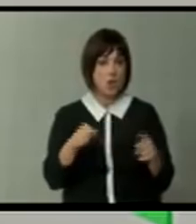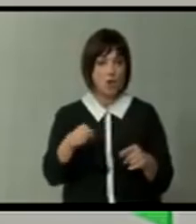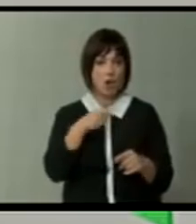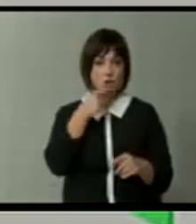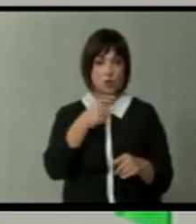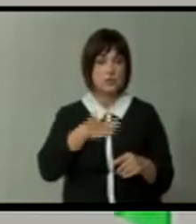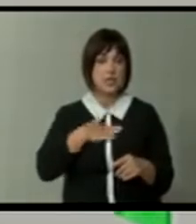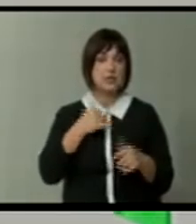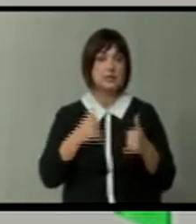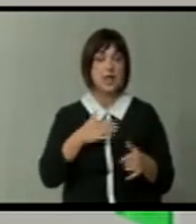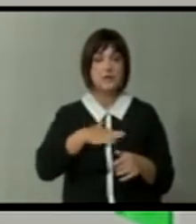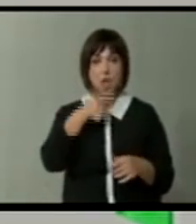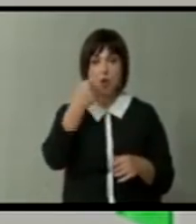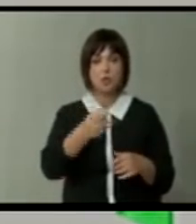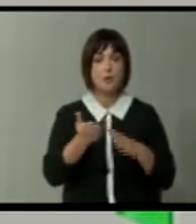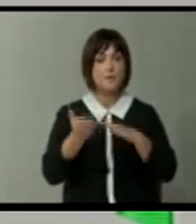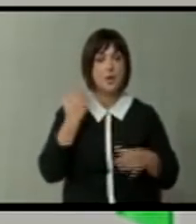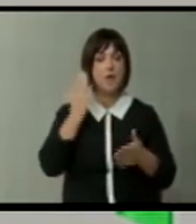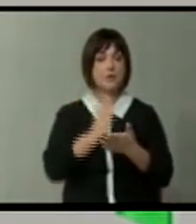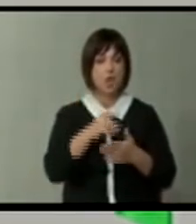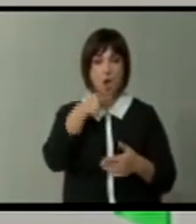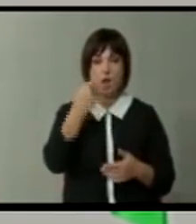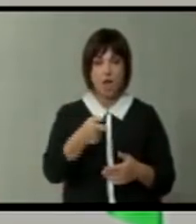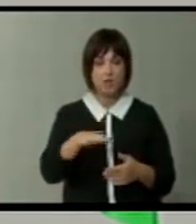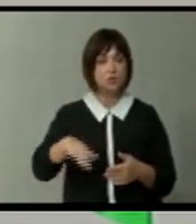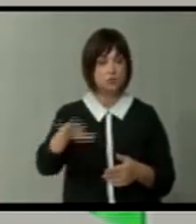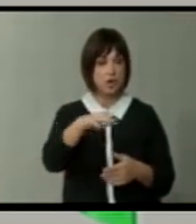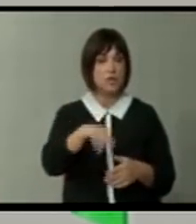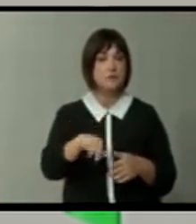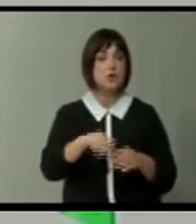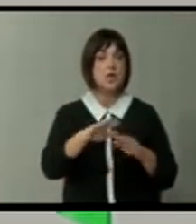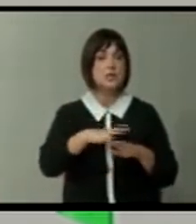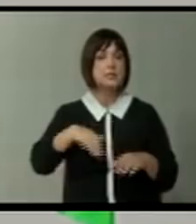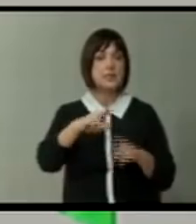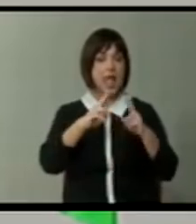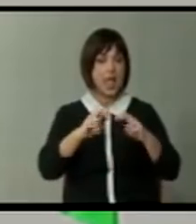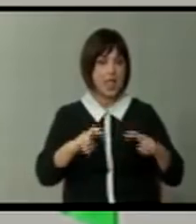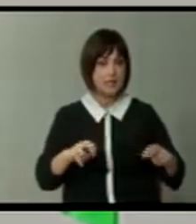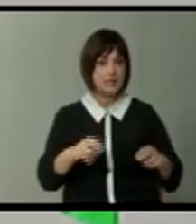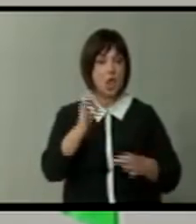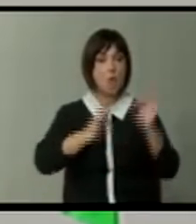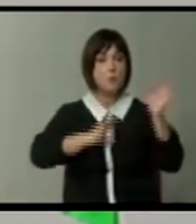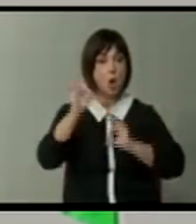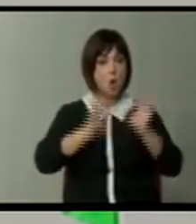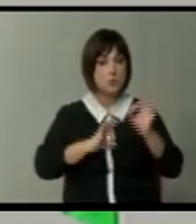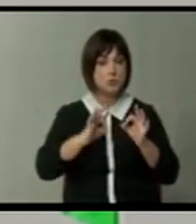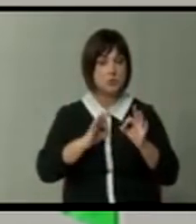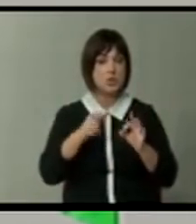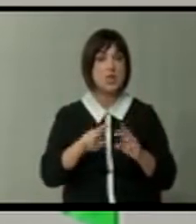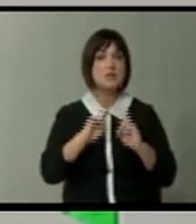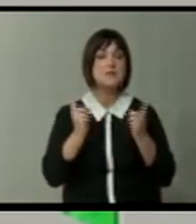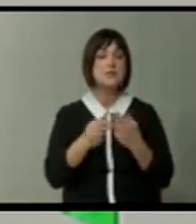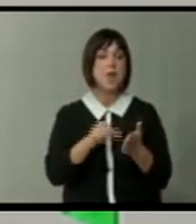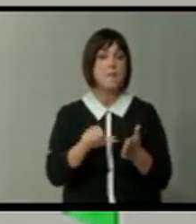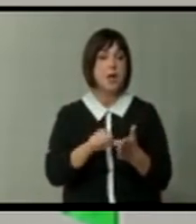шо сакав сега беше кажено тука. Зачи, според сите анализи, проценки, па и Сфеската банка,